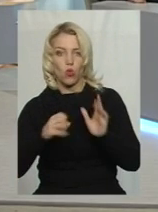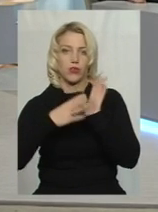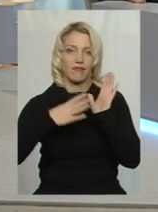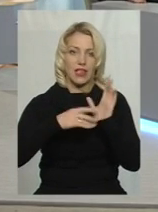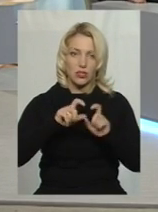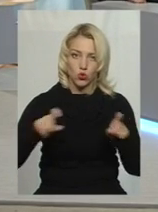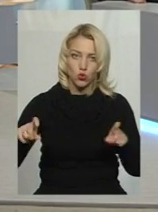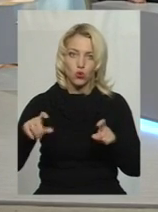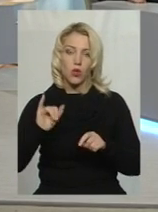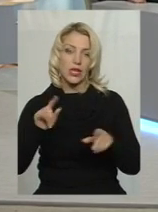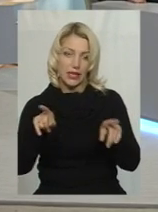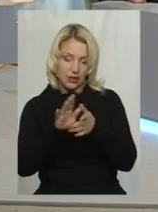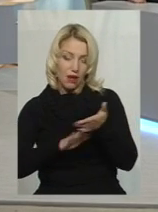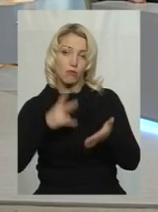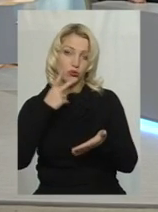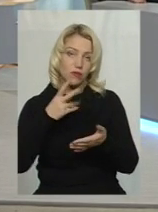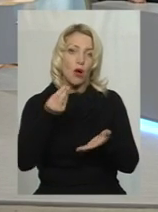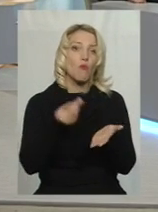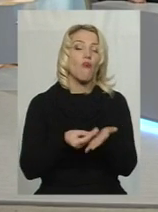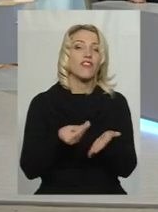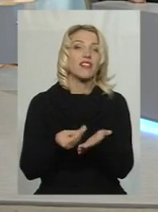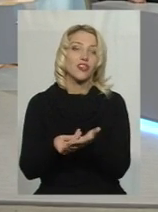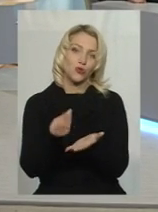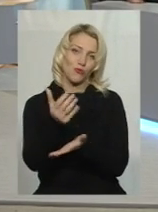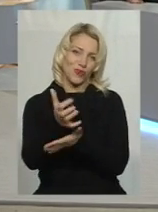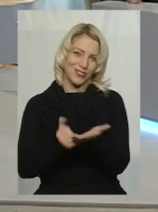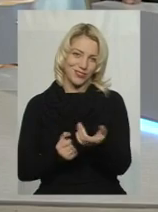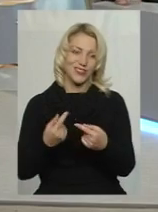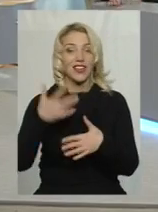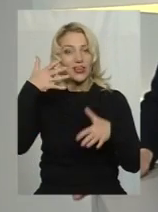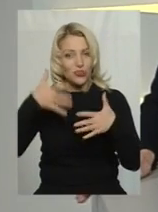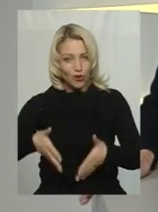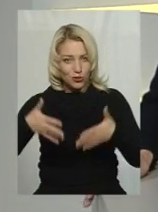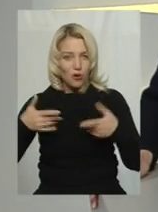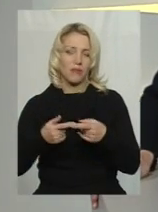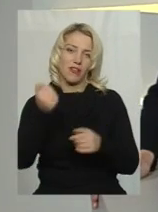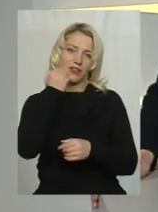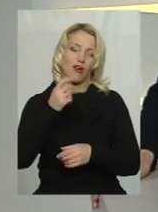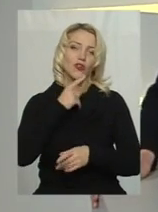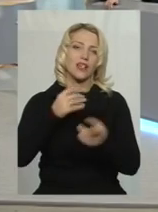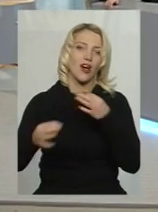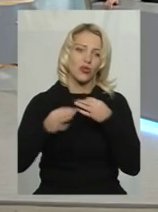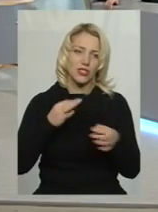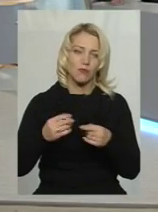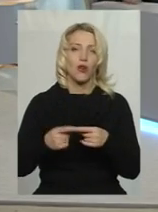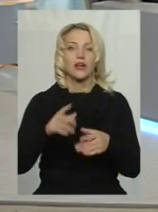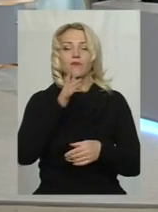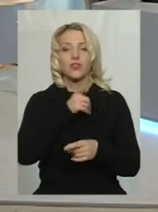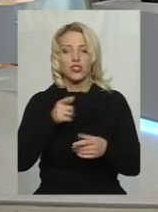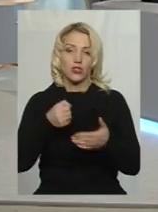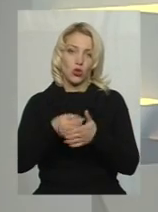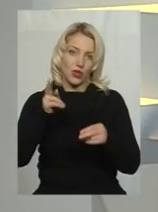15-ту школу, ну і далі подивимося по фінансовому ресурсу. Зрозуміло, дякую вам за розмову, час нашого вітіра вже добіг кінця.